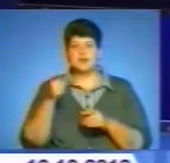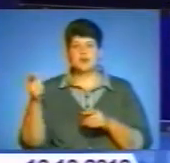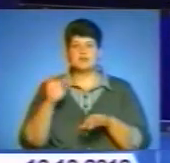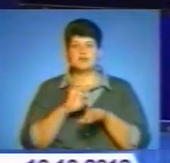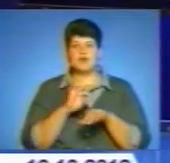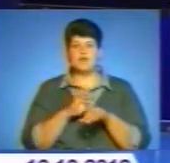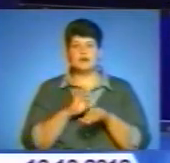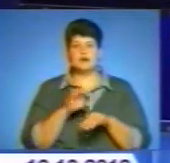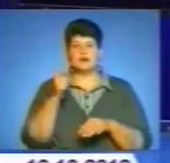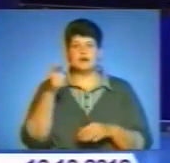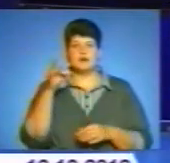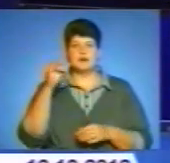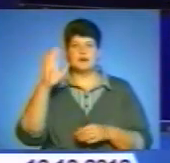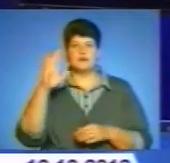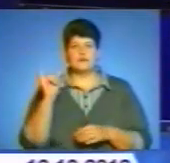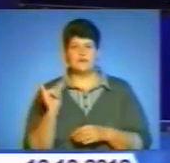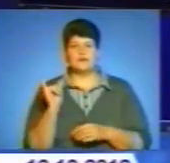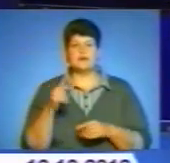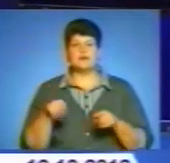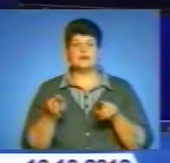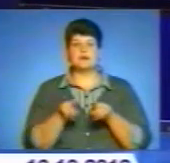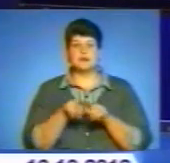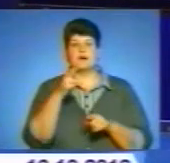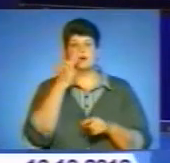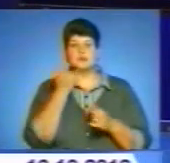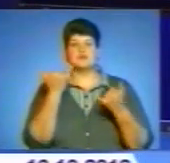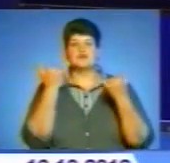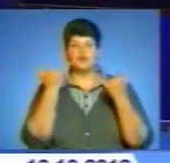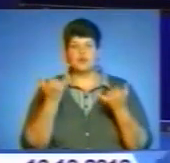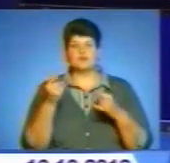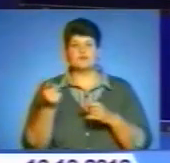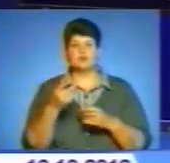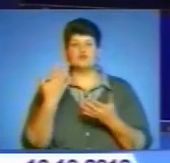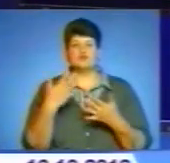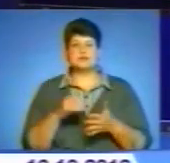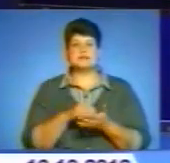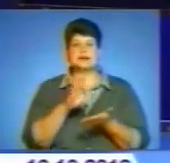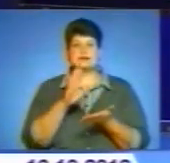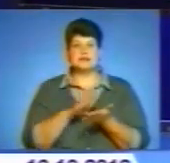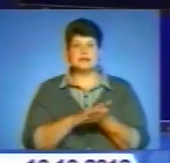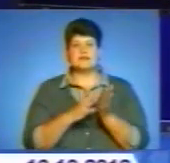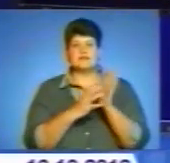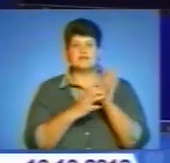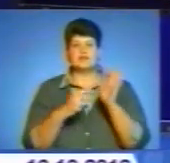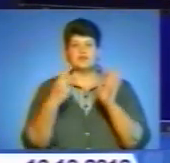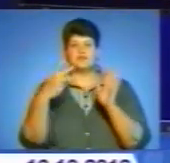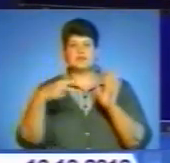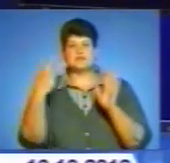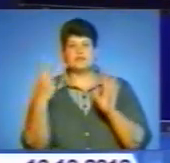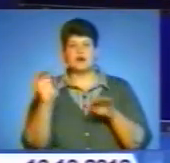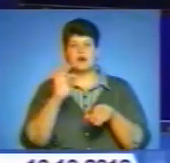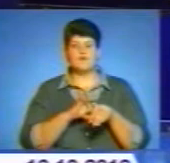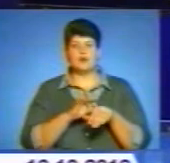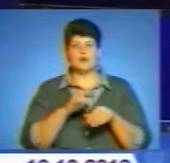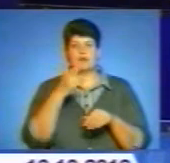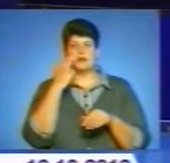Тернопільська міська санепідстанція повідомляє, що в Тернополі розпочався передепідемічний період щодо захвореності гострими респіраторними